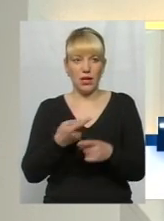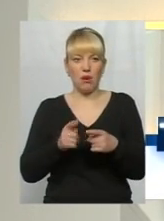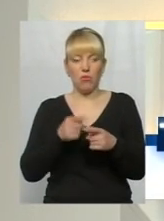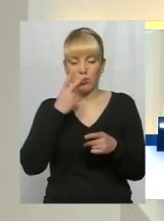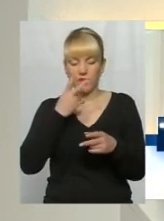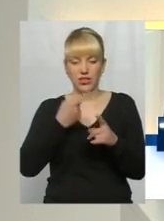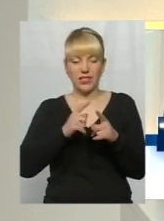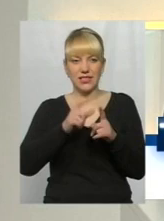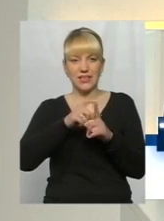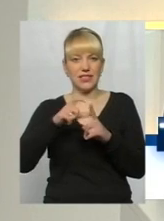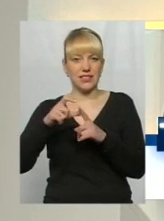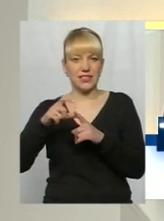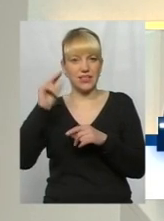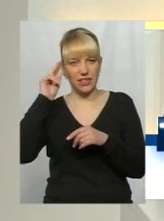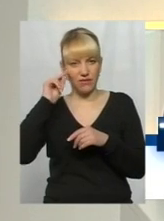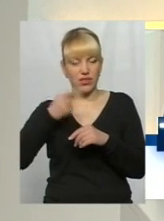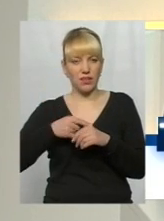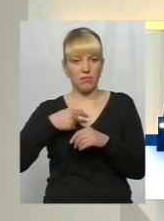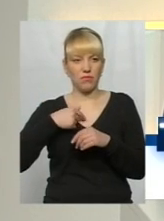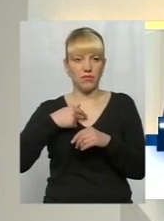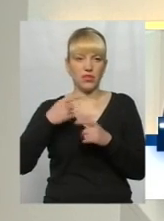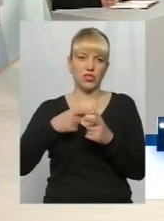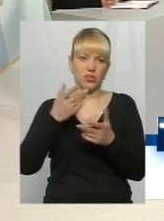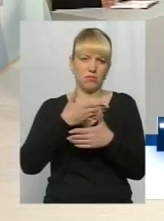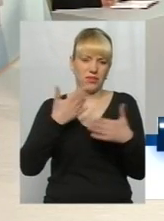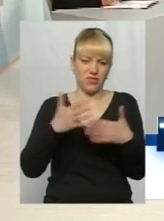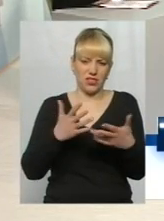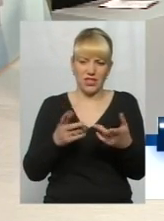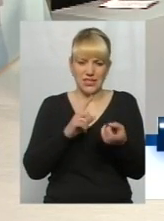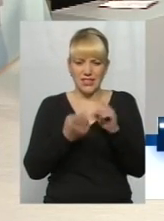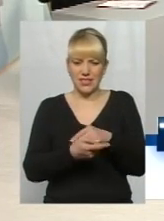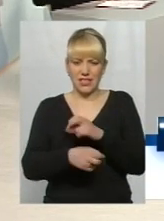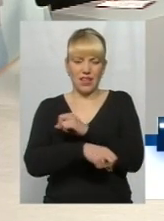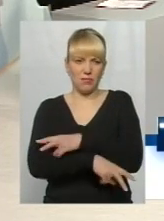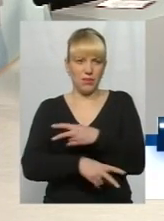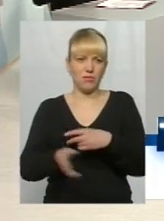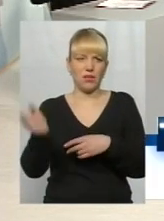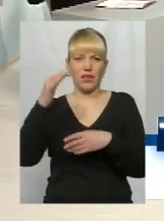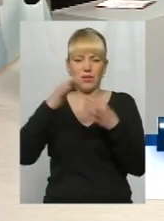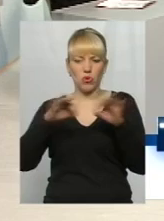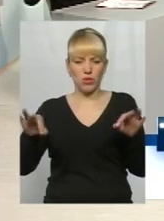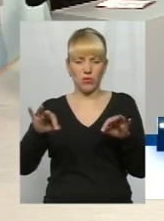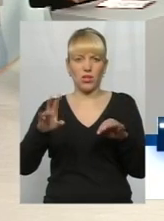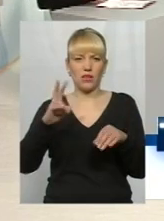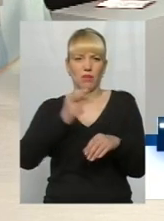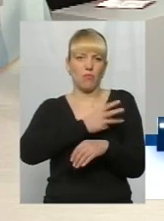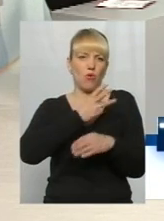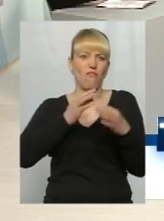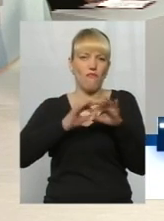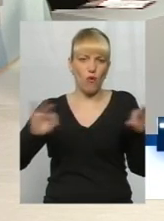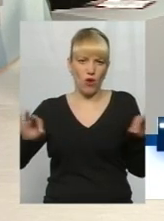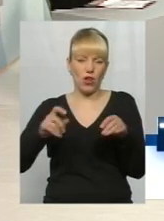цифр, більше думають, або ми просто стали вже бідними, і давайте про демократію, про волю трошечки згодом, так, коли